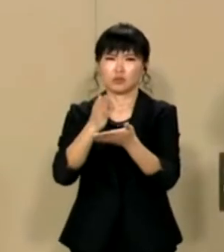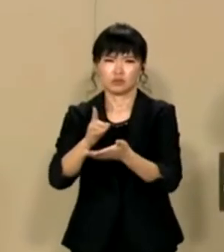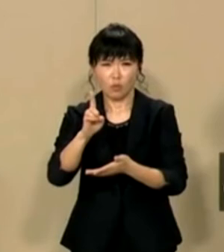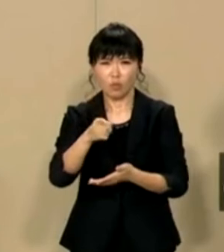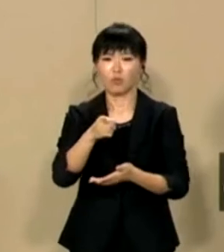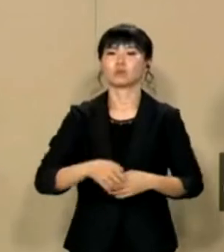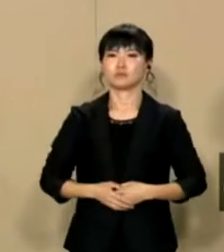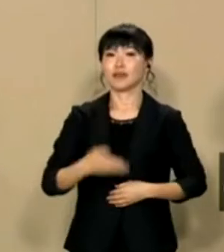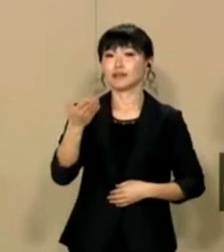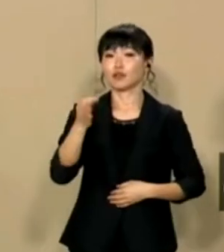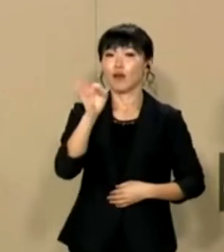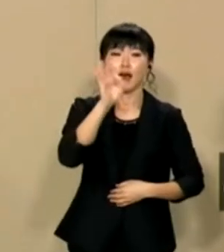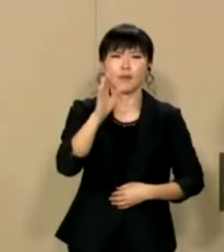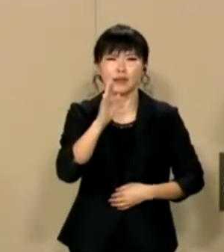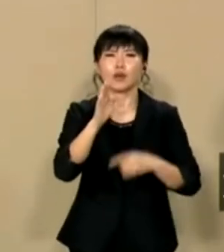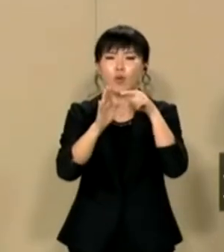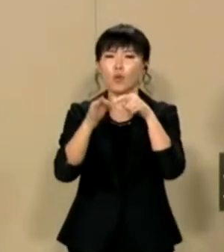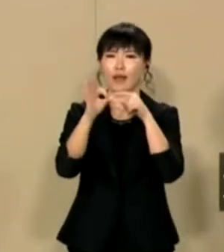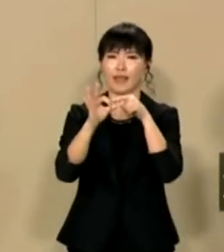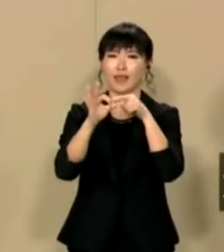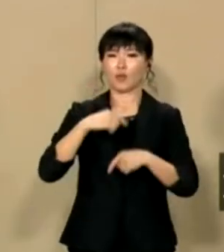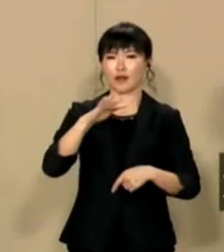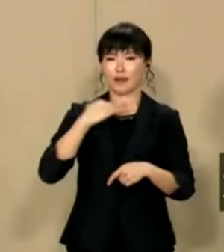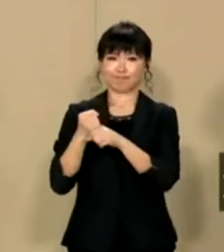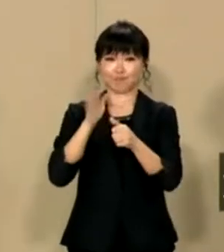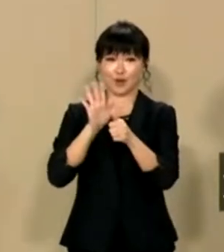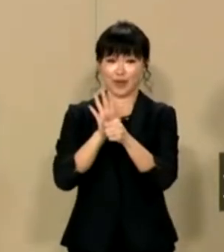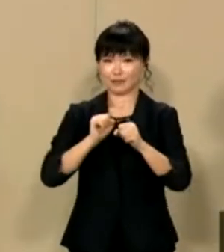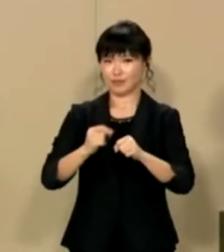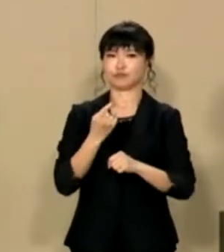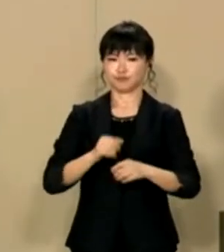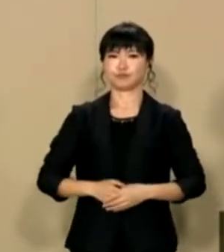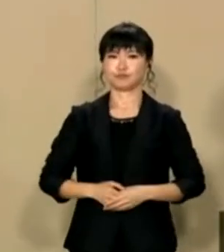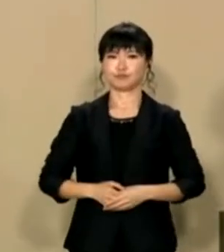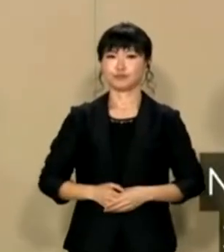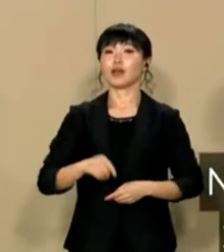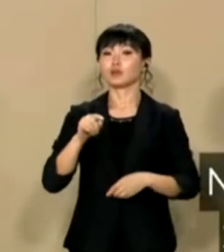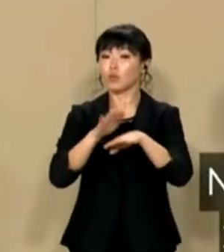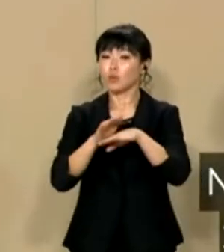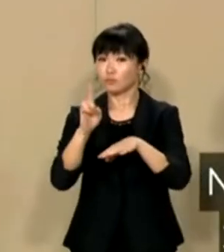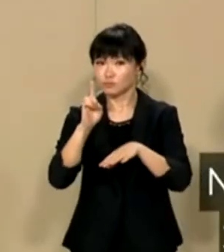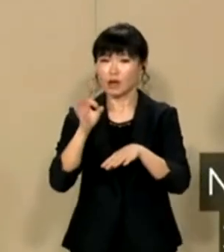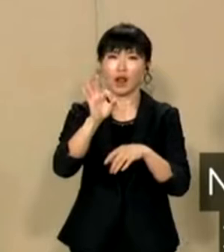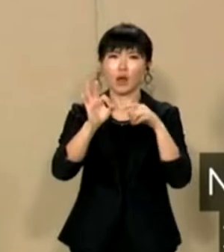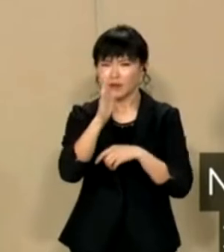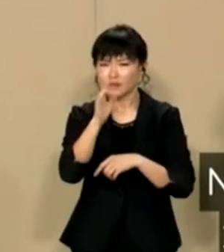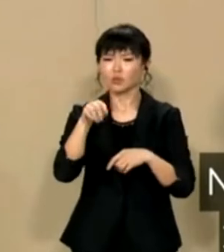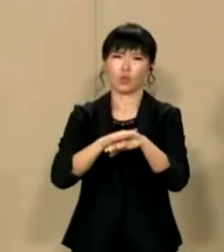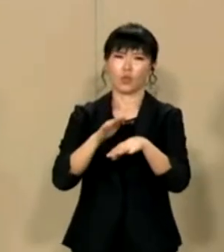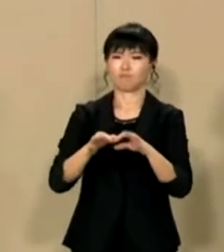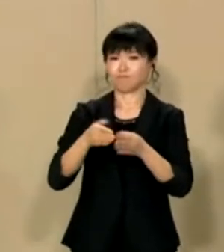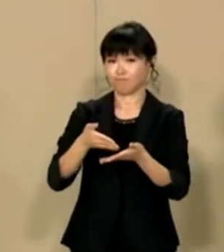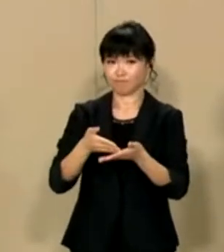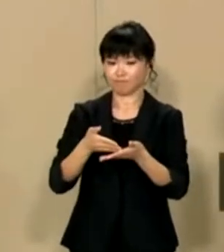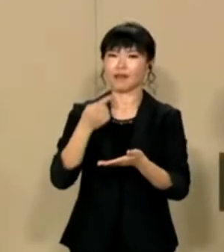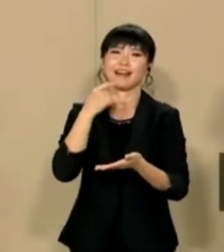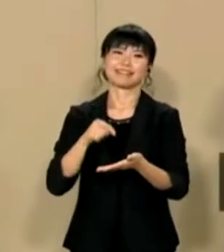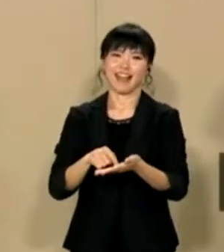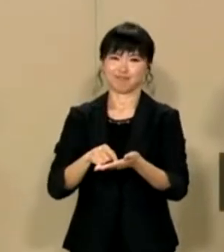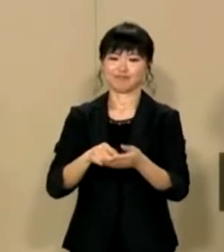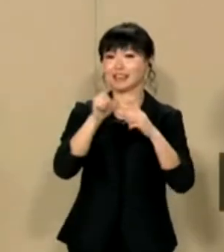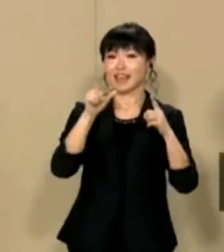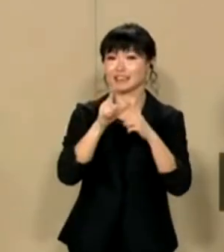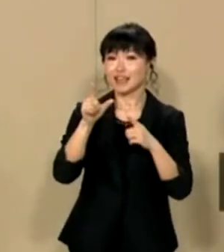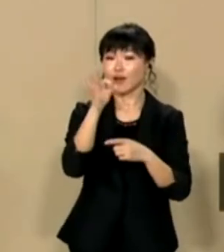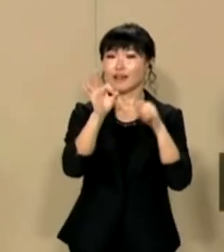ましょうあなたの受信料の不払いを我々NHK等が全力で応援サポートさせていただきますではどのようにしてNHK受信料を不払いにするのかについてですこれは簡単です